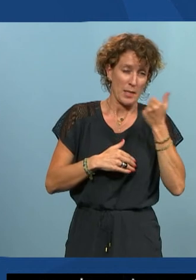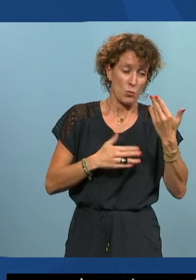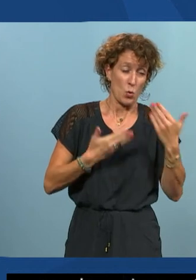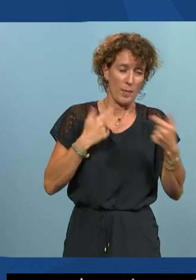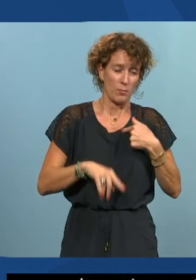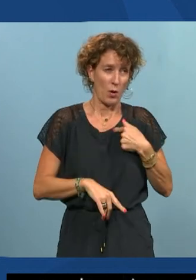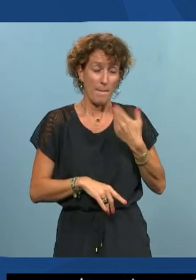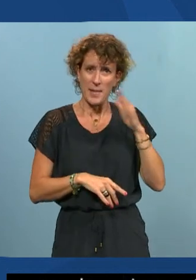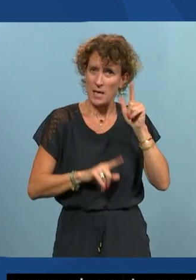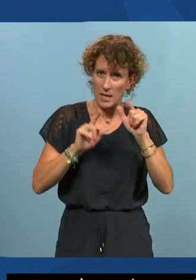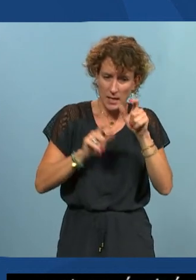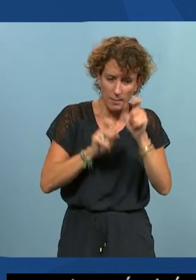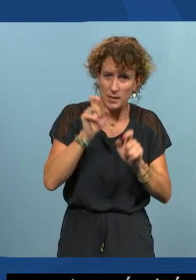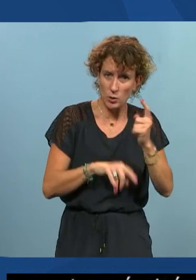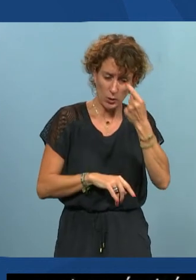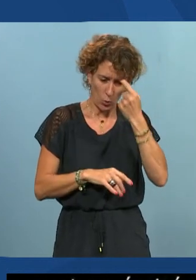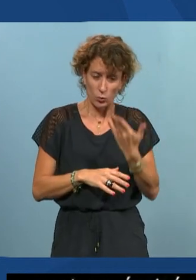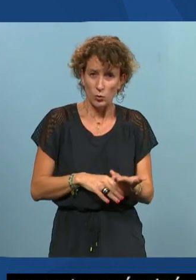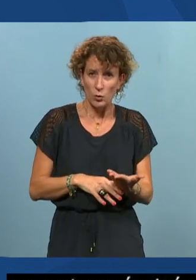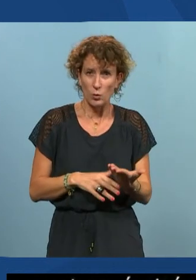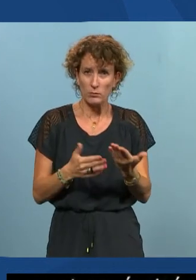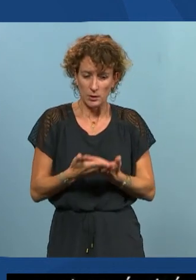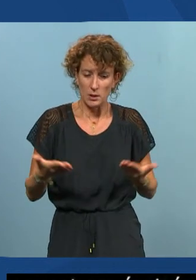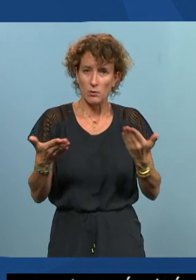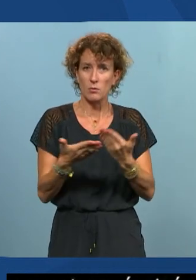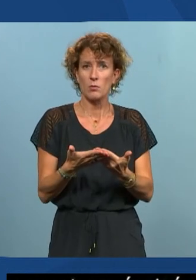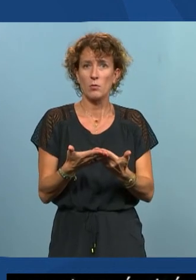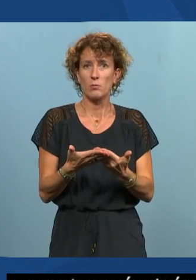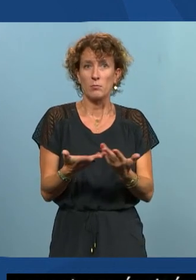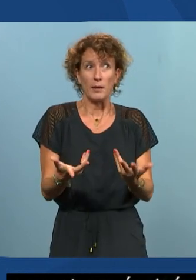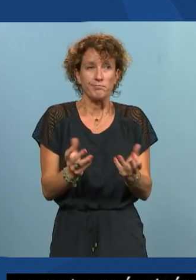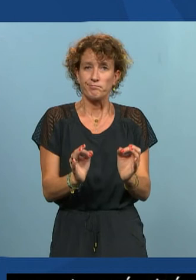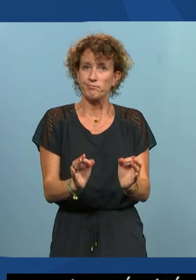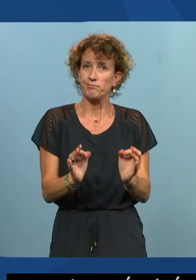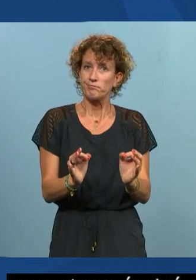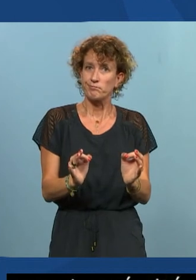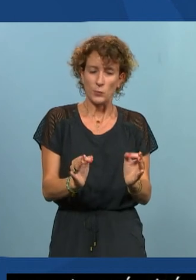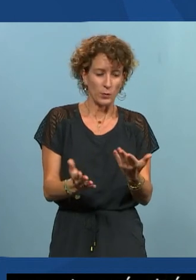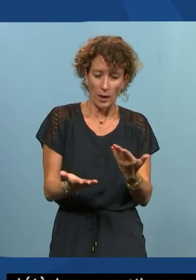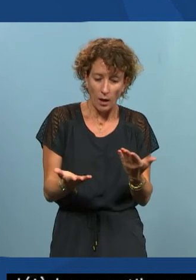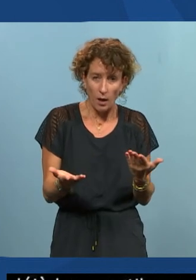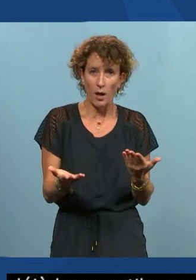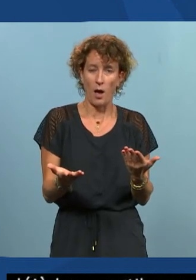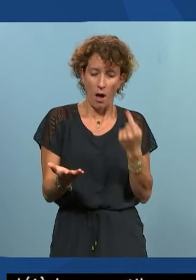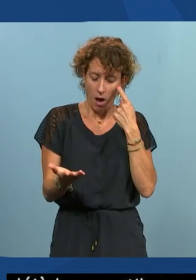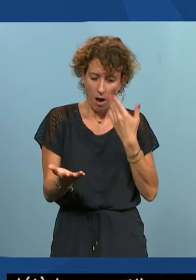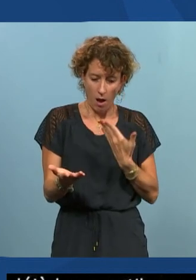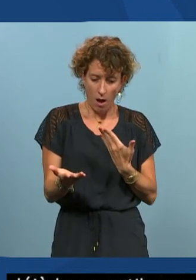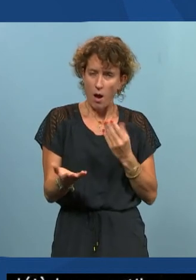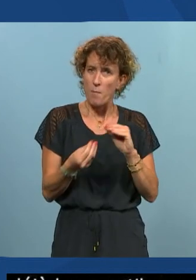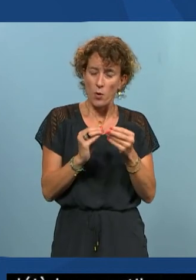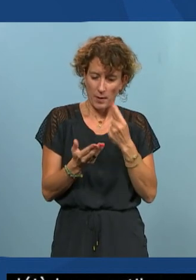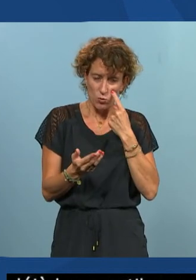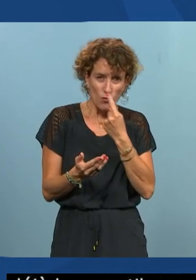des personnes qui se rendent compte dans un certain nombre de situations que justement qu'elles prennent conscience qu'elles ont un problème de vue